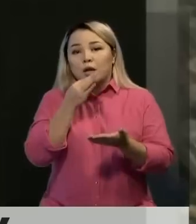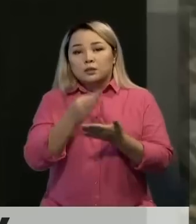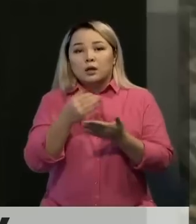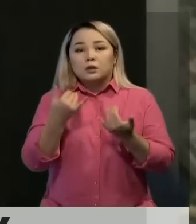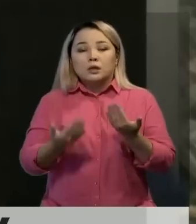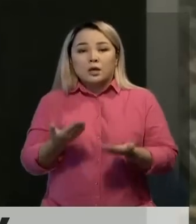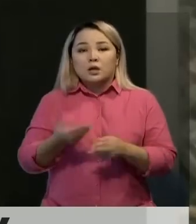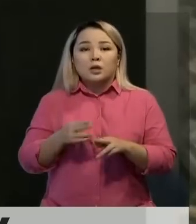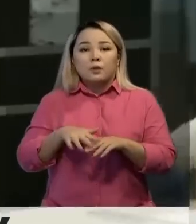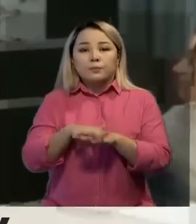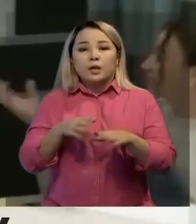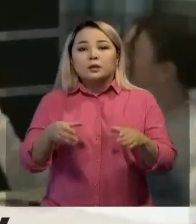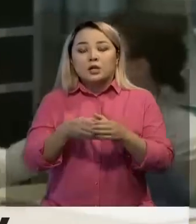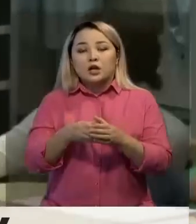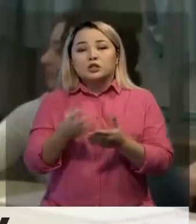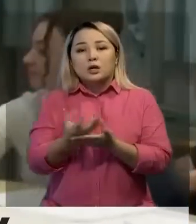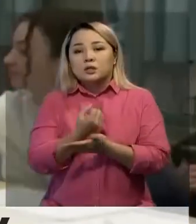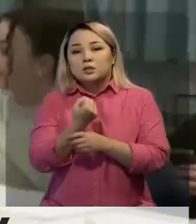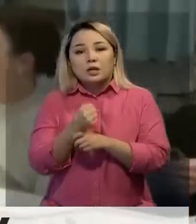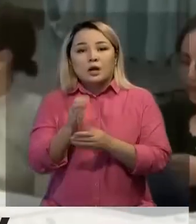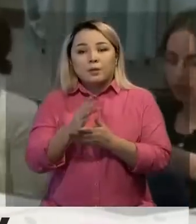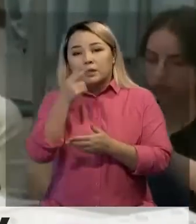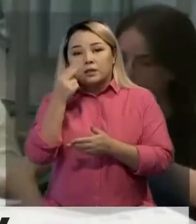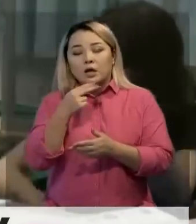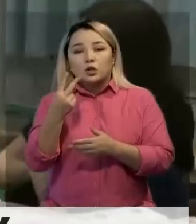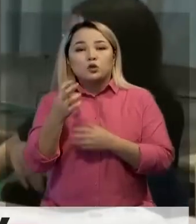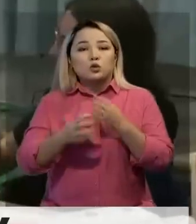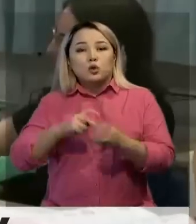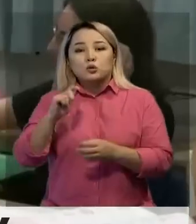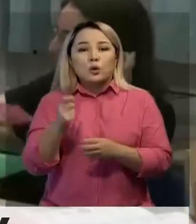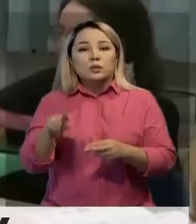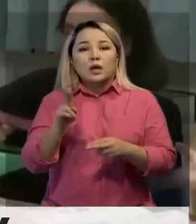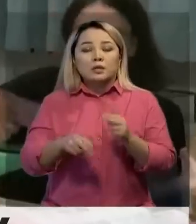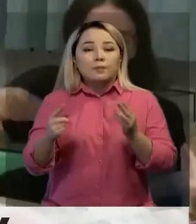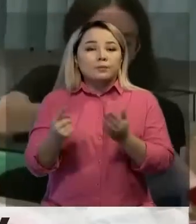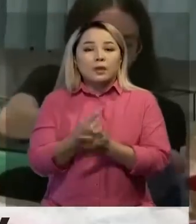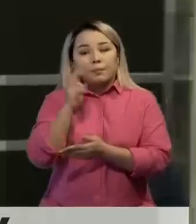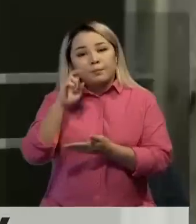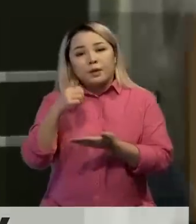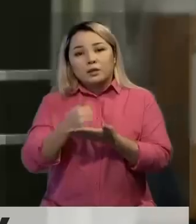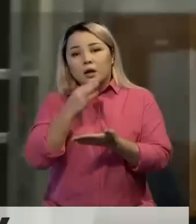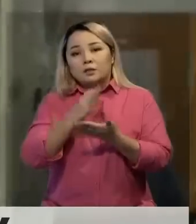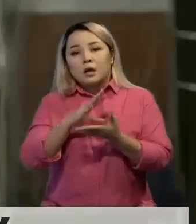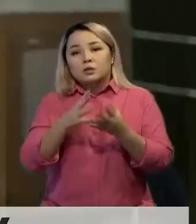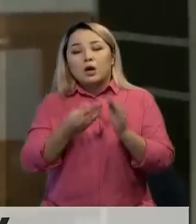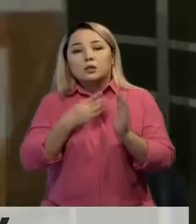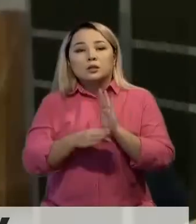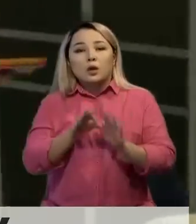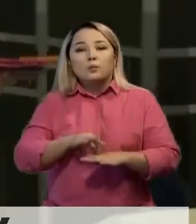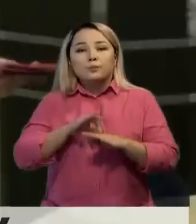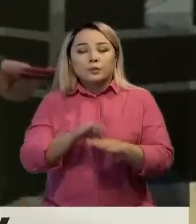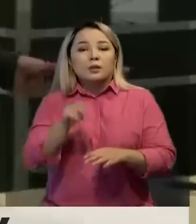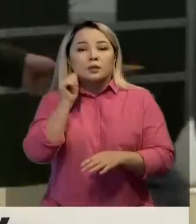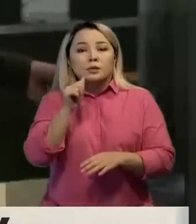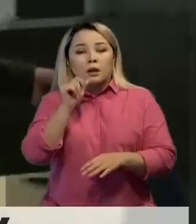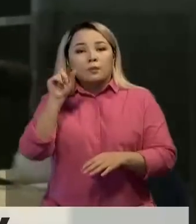оңшылдар қалетсасы женгіске жетсе, Италияда екінші дүні өзілік соғыстан кейін оларға алғар жет білікке келет. Сайлау нәтижесі ерттен дүйсен